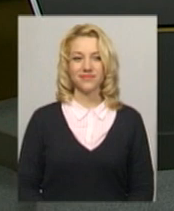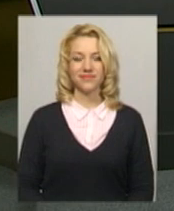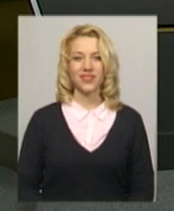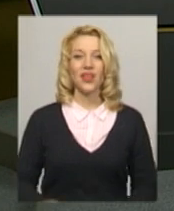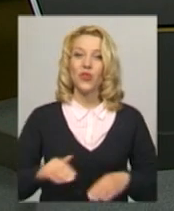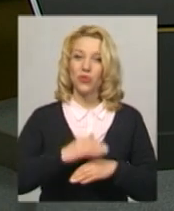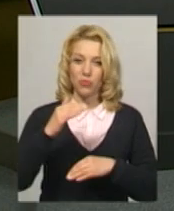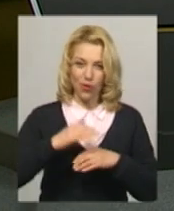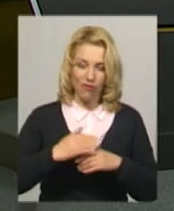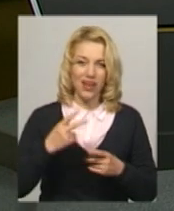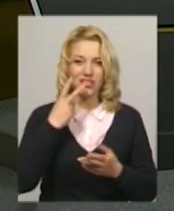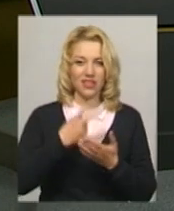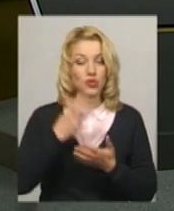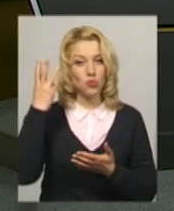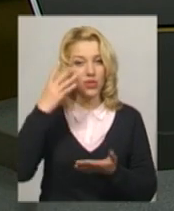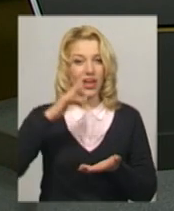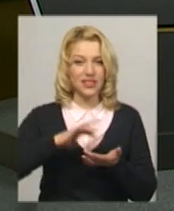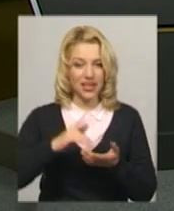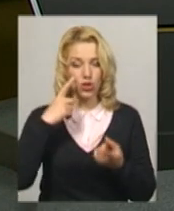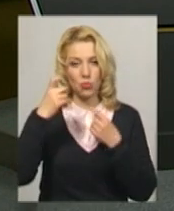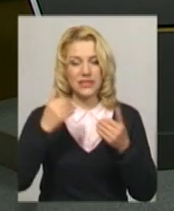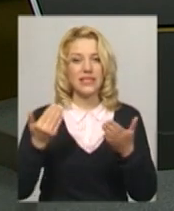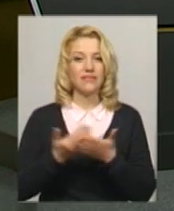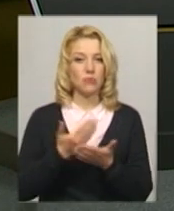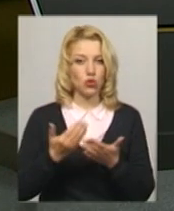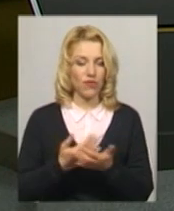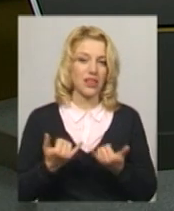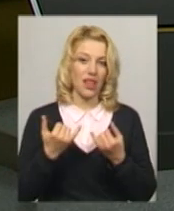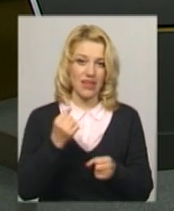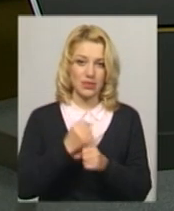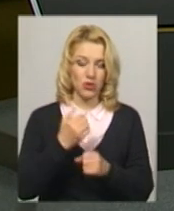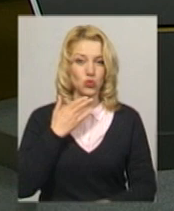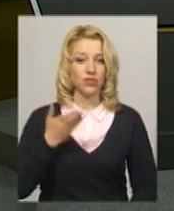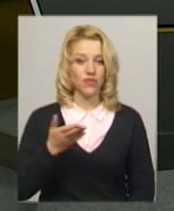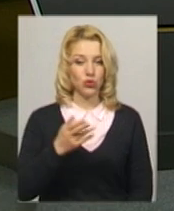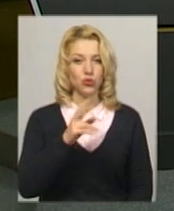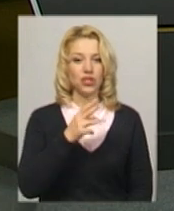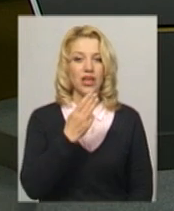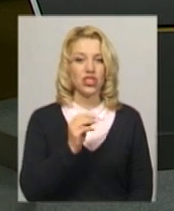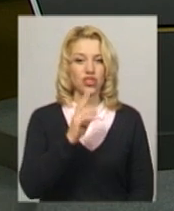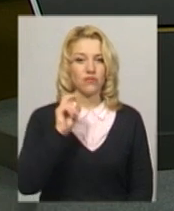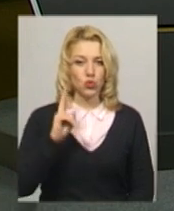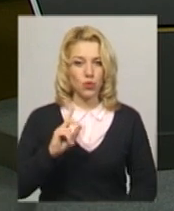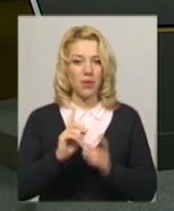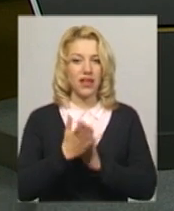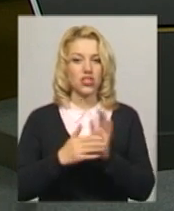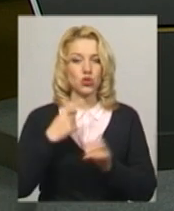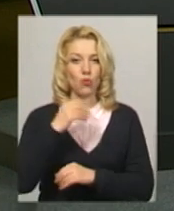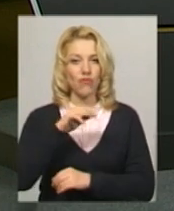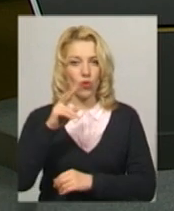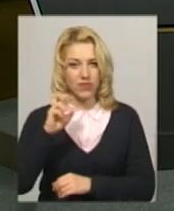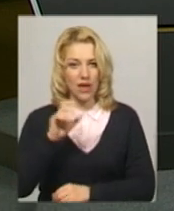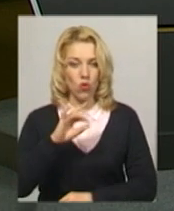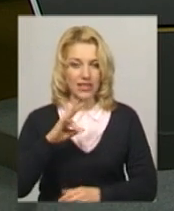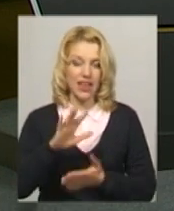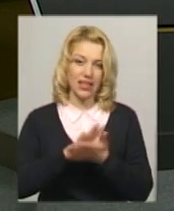Доброго вечора, в ефірі Поділля Центр, інформаційний випуск новин. Для вас у студії працює ведуча Катерина Шевчук, на жестову мову перекладає Оксана